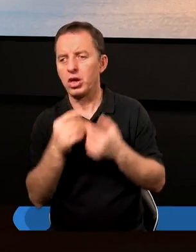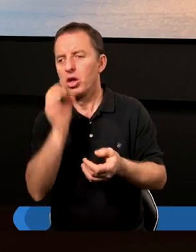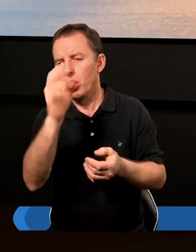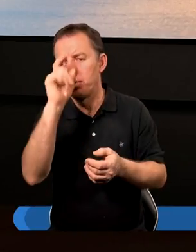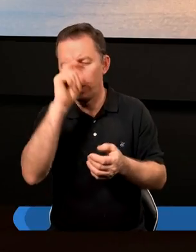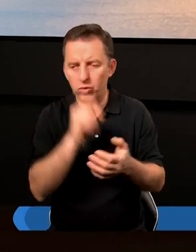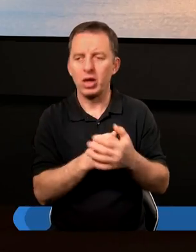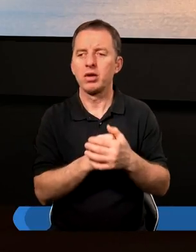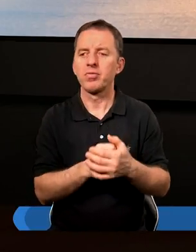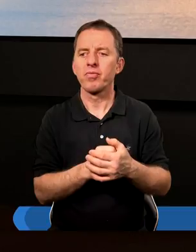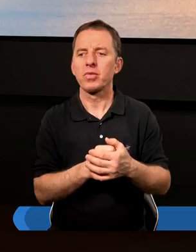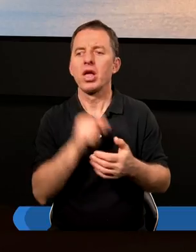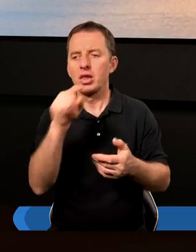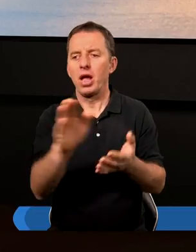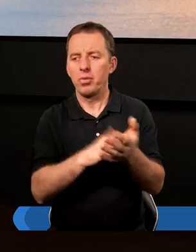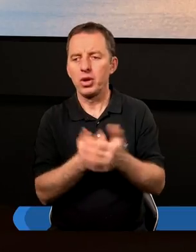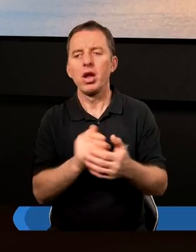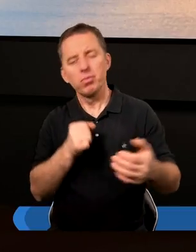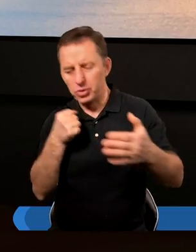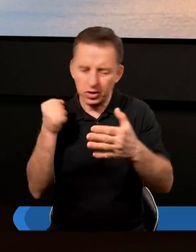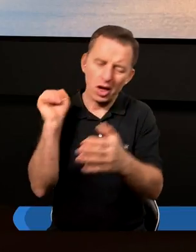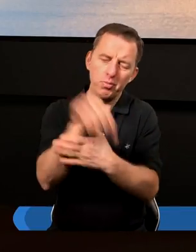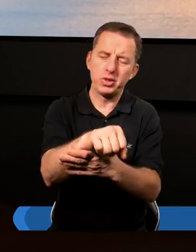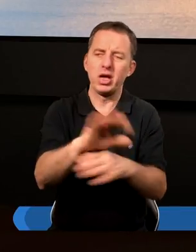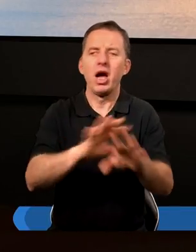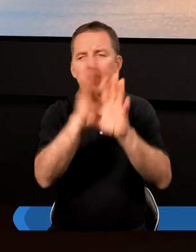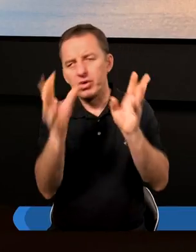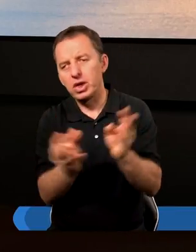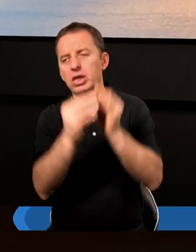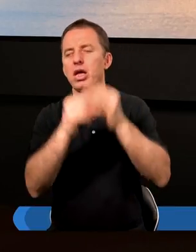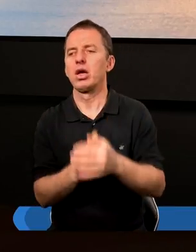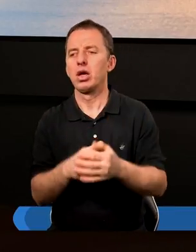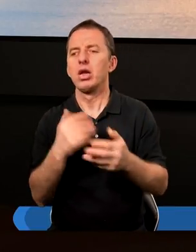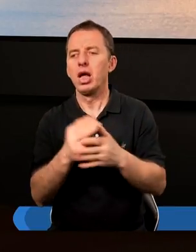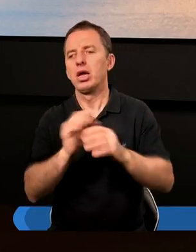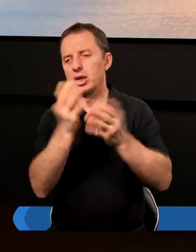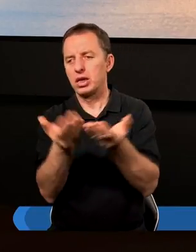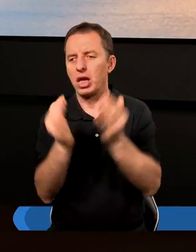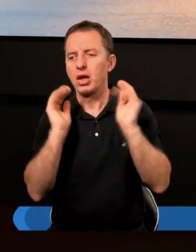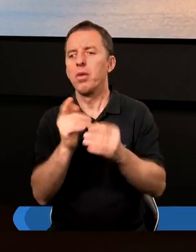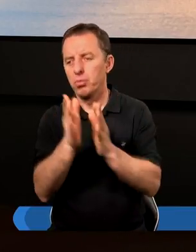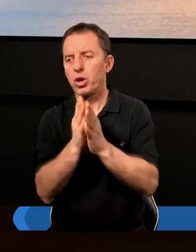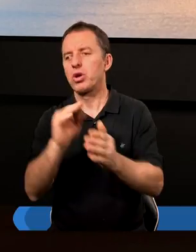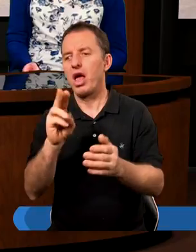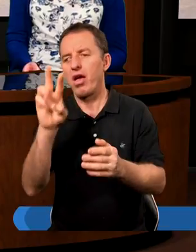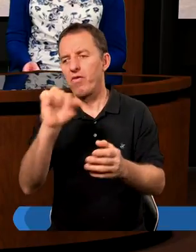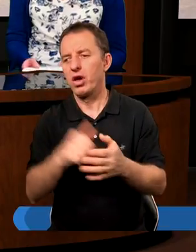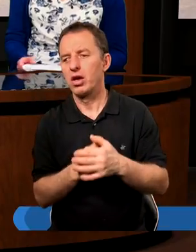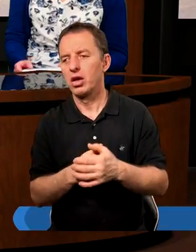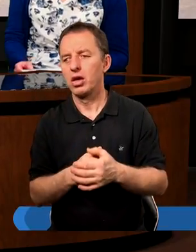dobrych, złych, złych, ale ten przykład przebija wszystko, prostu jest bezcenny. Proszę Ewa.